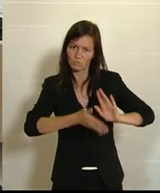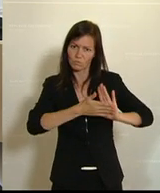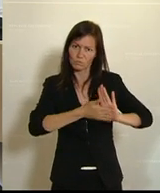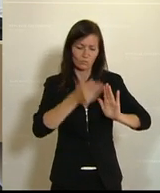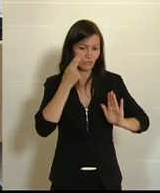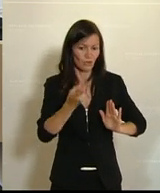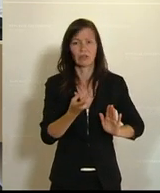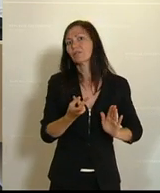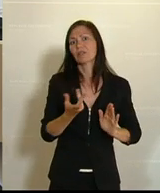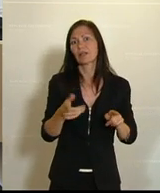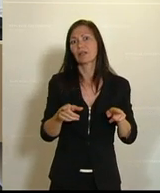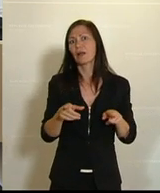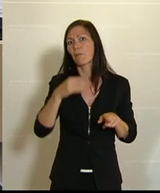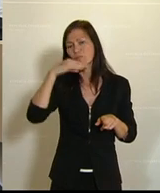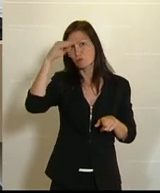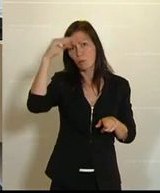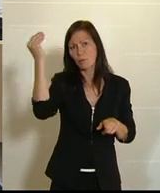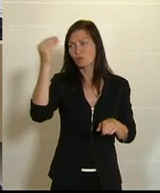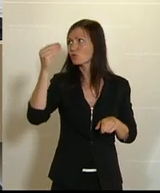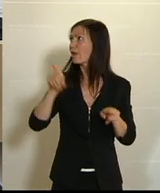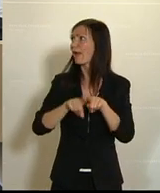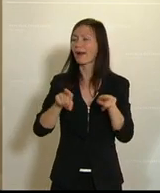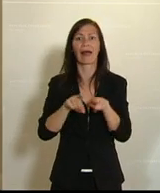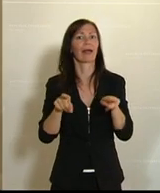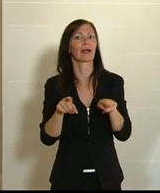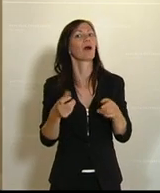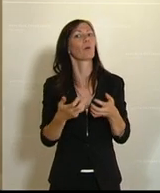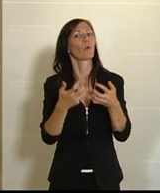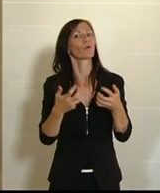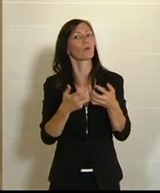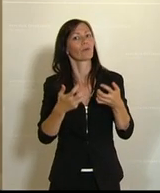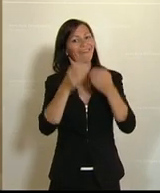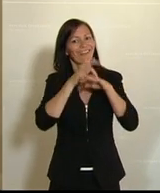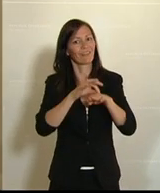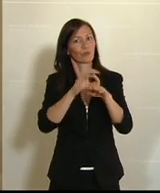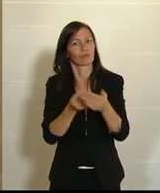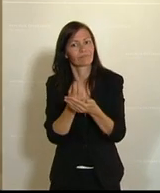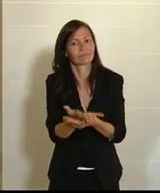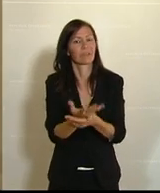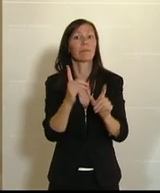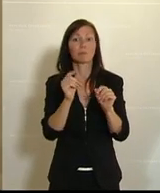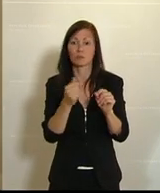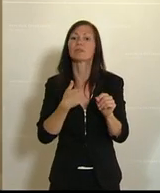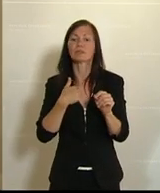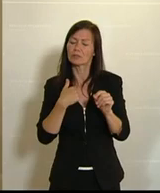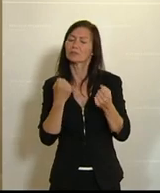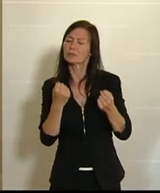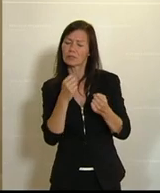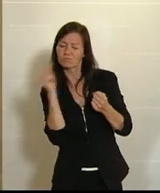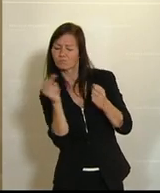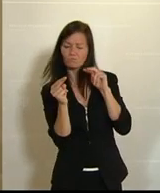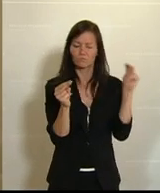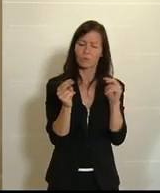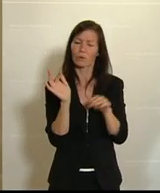das ist eine Produkteinführung, die ist die Sommerschule, das ist etwas Neues, das wird natürlich auch kritisch beobachtet und beleuchtet werden. Die